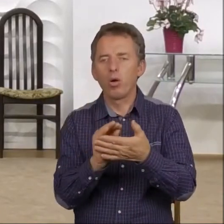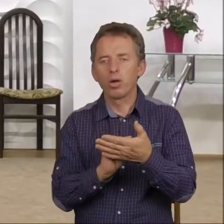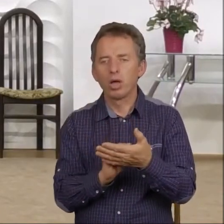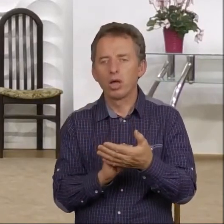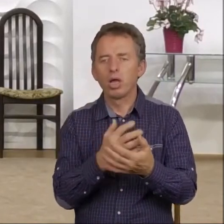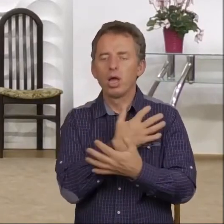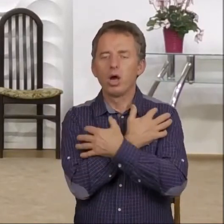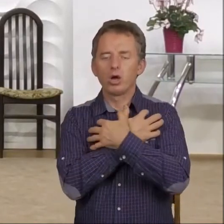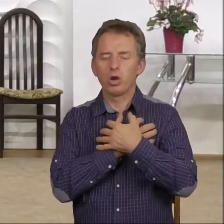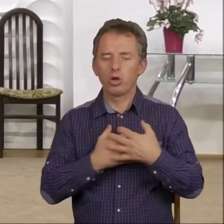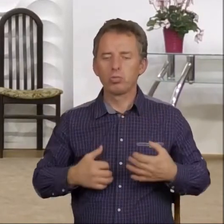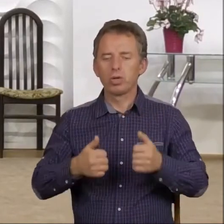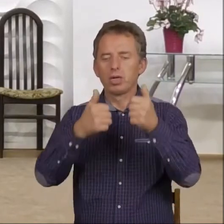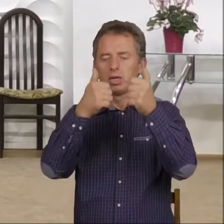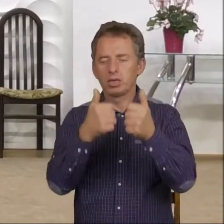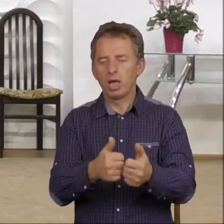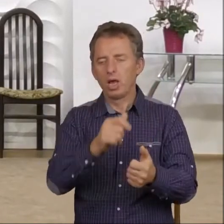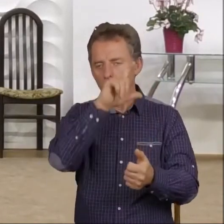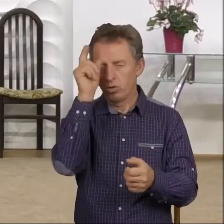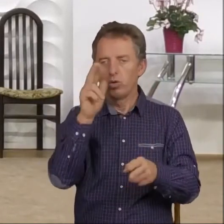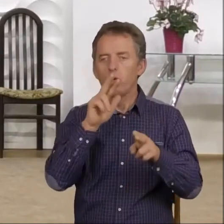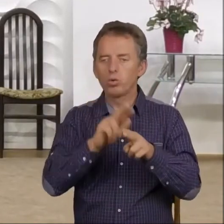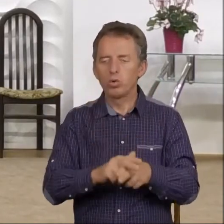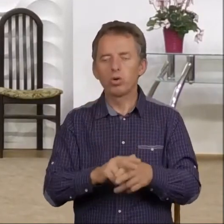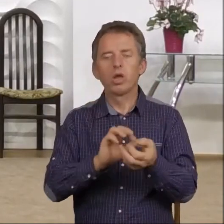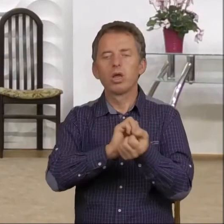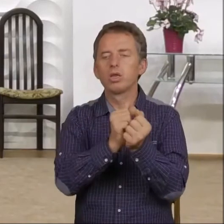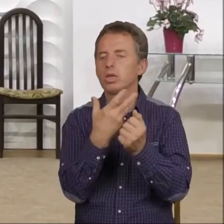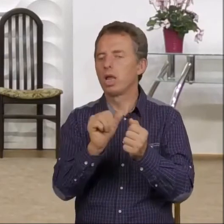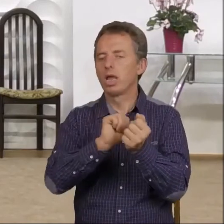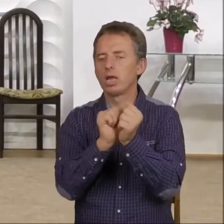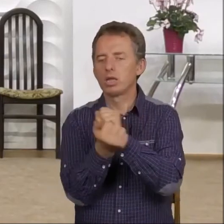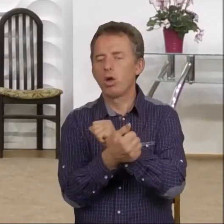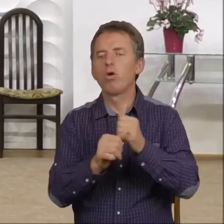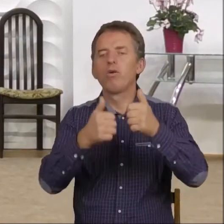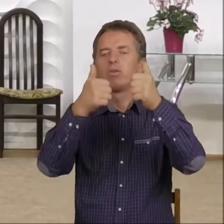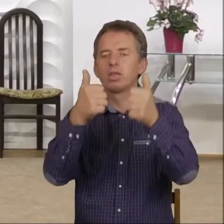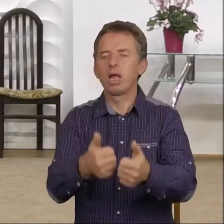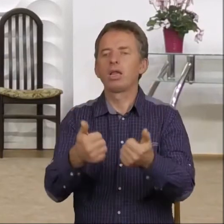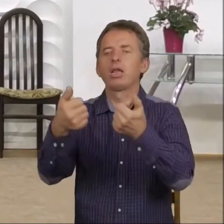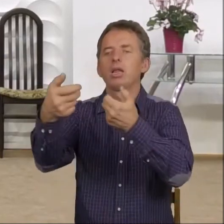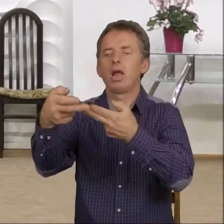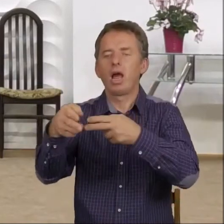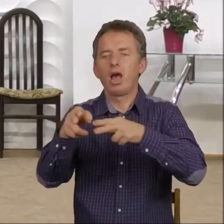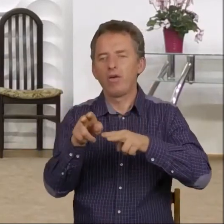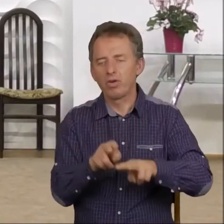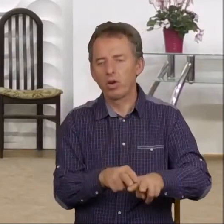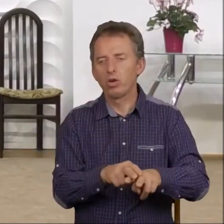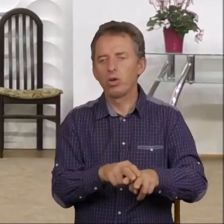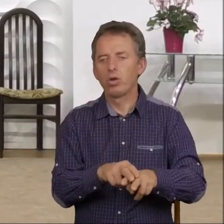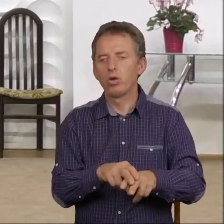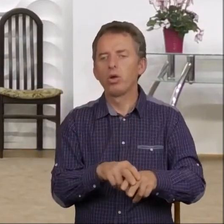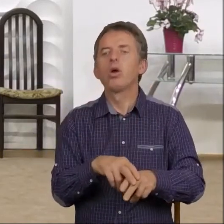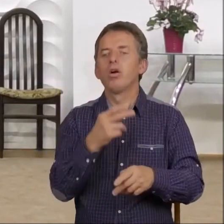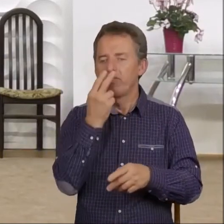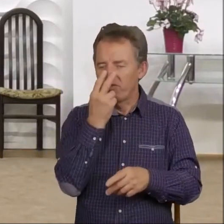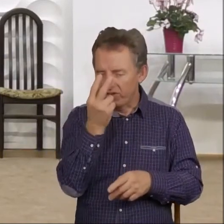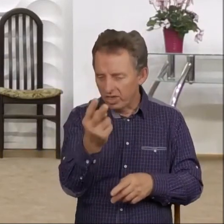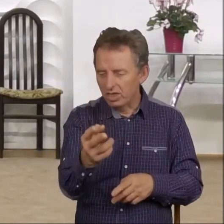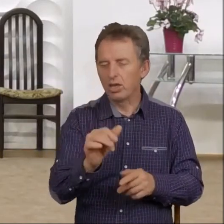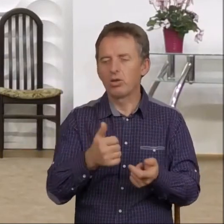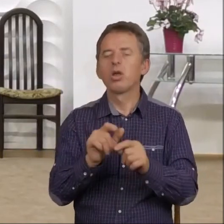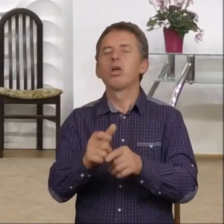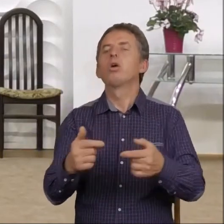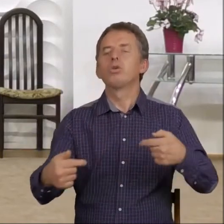rozpaczliwy stan ludzi, którzy nie są w stanie nawrócić się. Oni widzą, co się dzieje. Oni